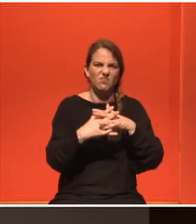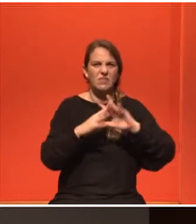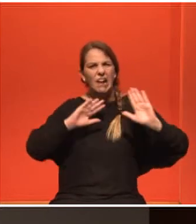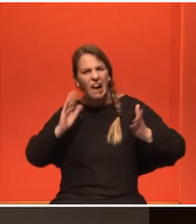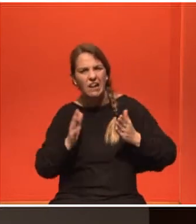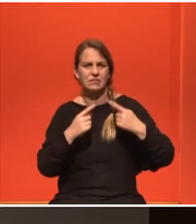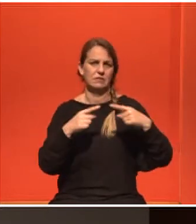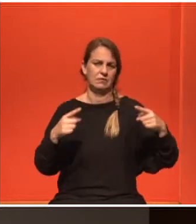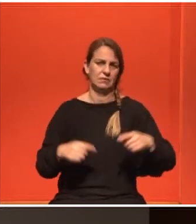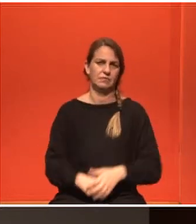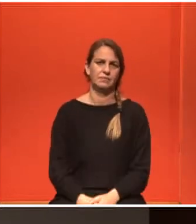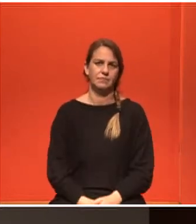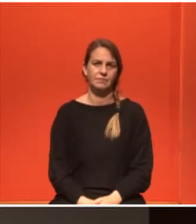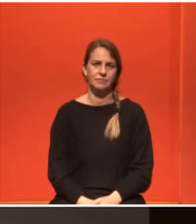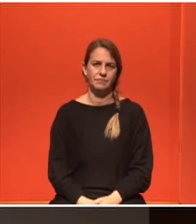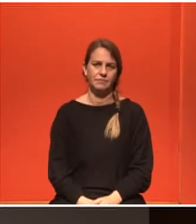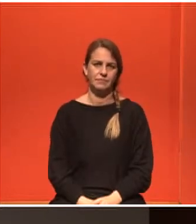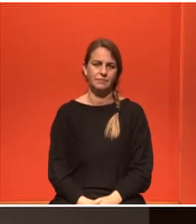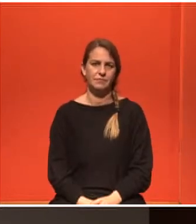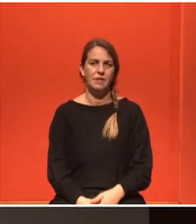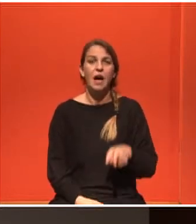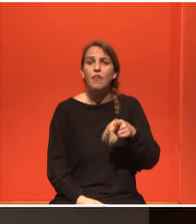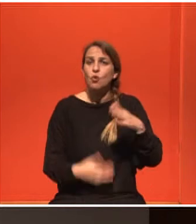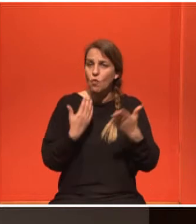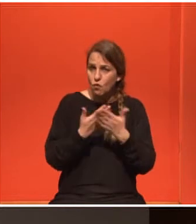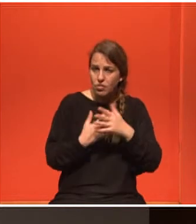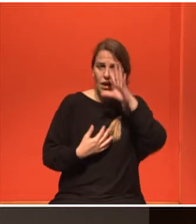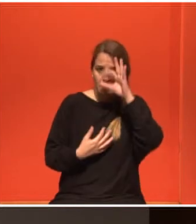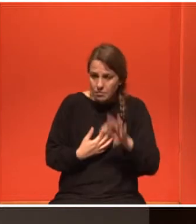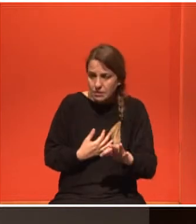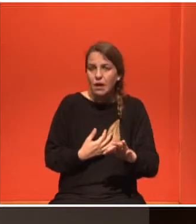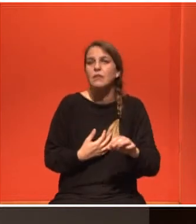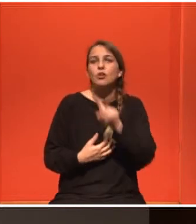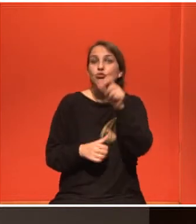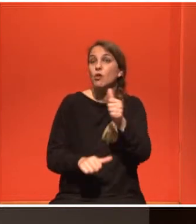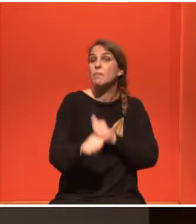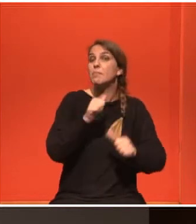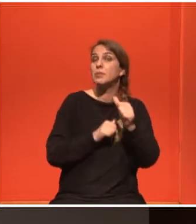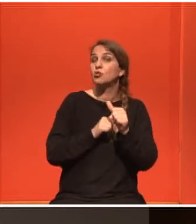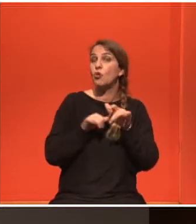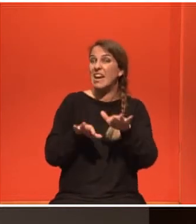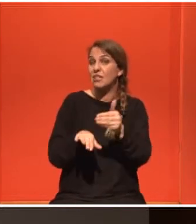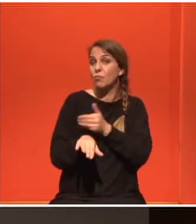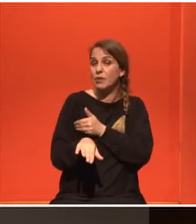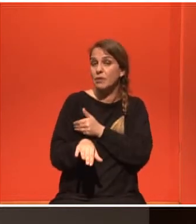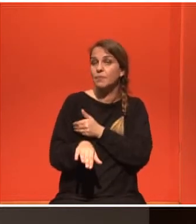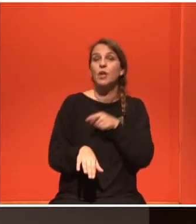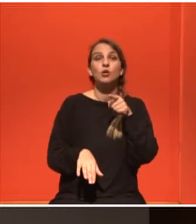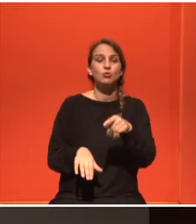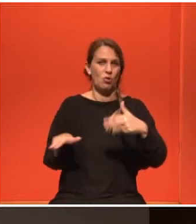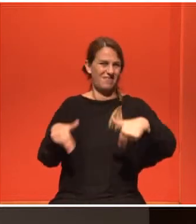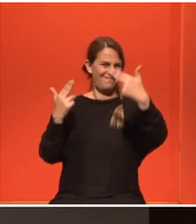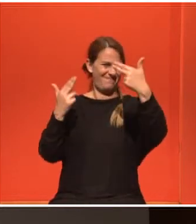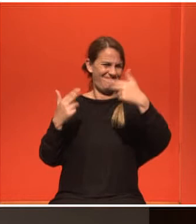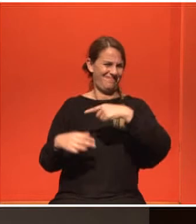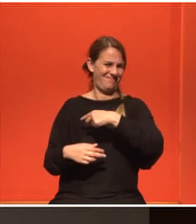να αποκαταστήσει την φυσική της κατάσταση και την πρώτερη της ζωή θέλετε κύριε καθηγητά λιγάκι να ξεκινήσουμε